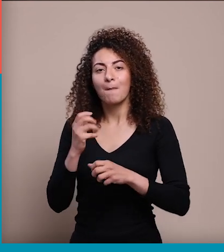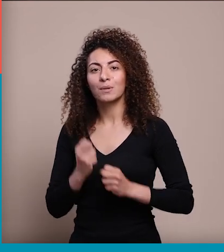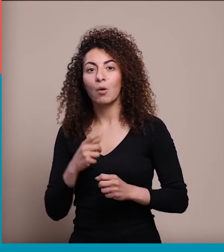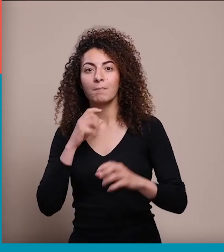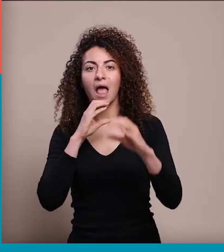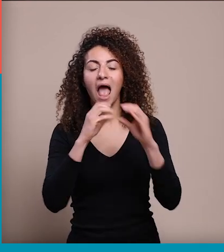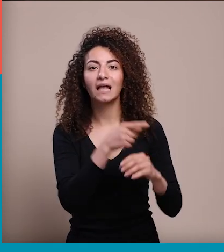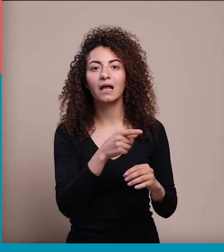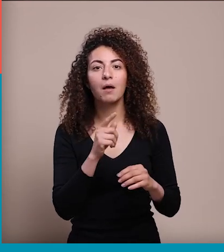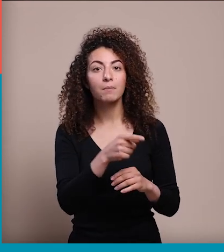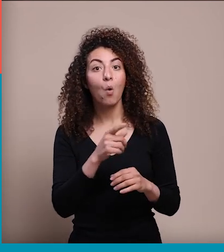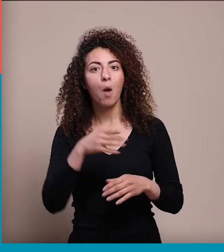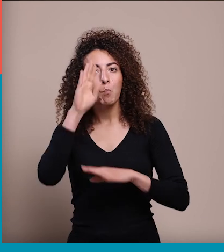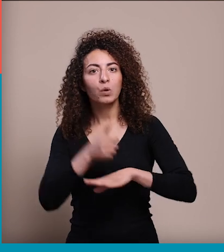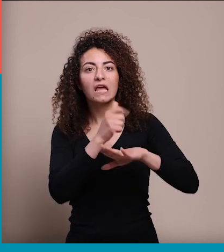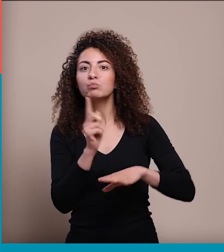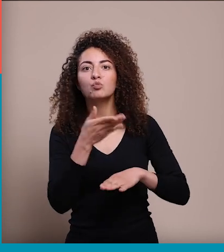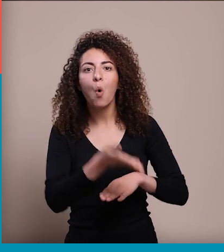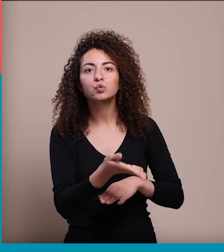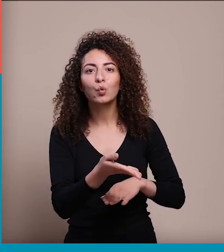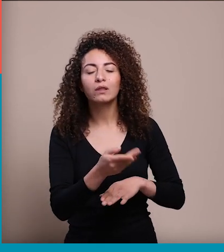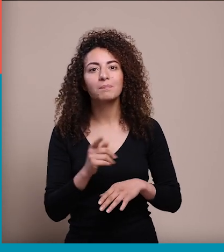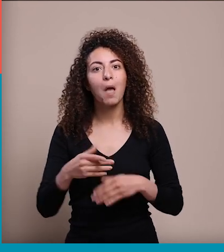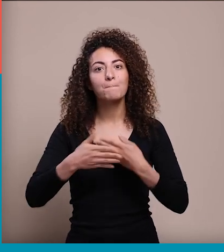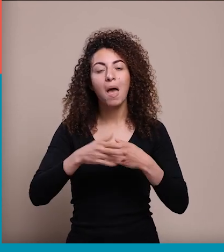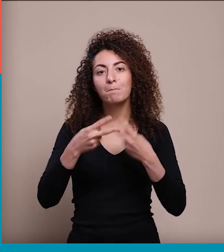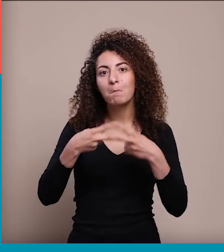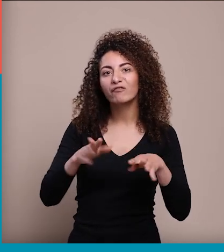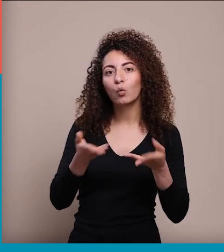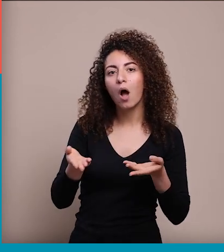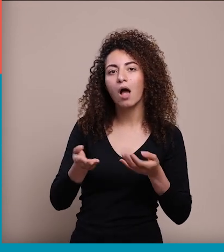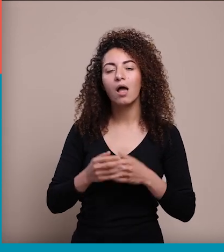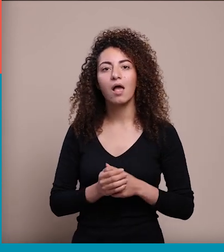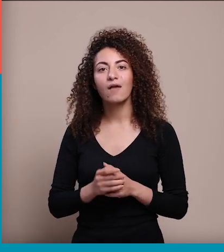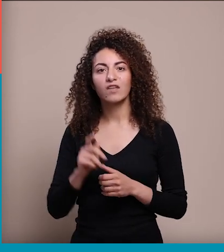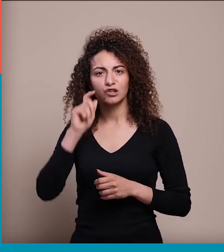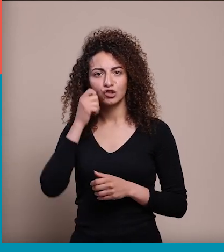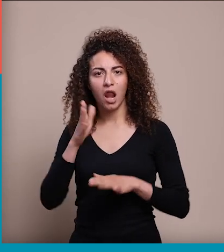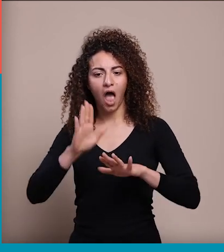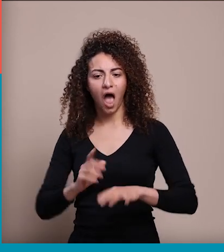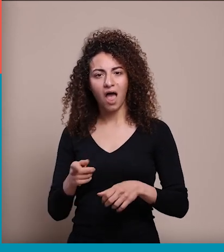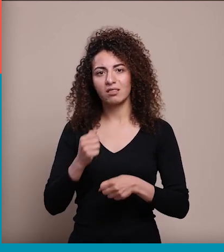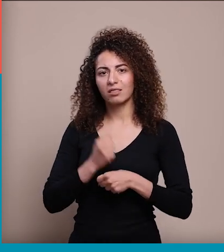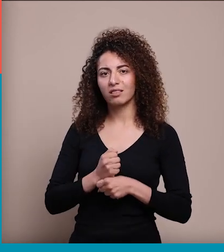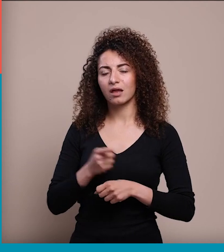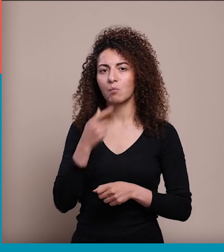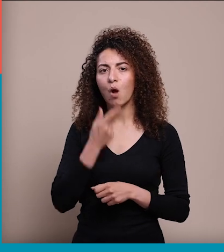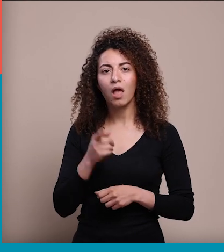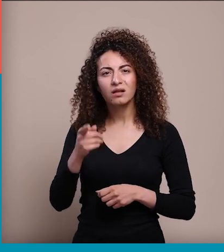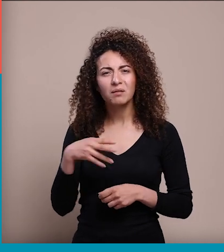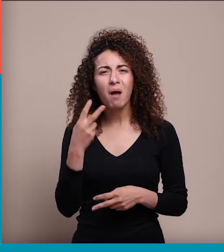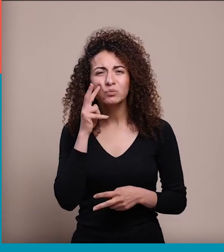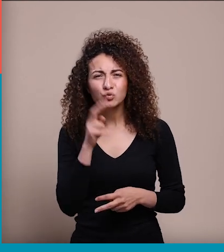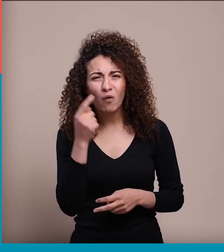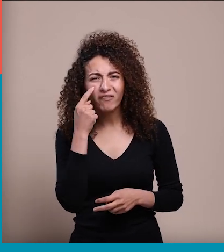بدي يحكيك كذا فتري هو منه بالمكتب والباب مفتوح فبقوم الرجال اللي كان هادي عنده بيقلي